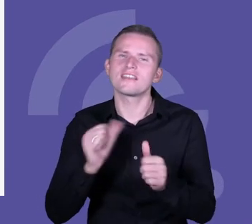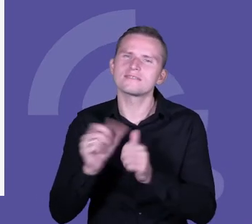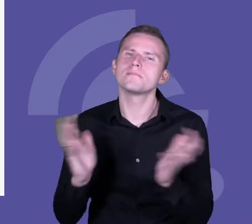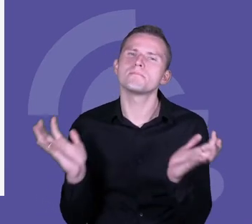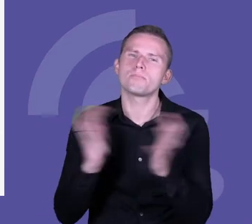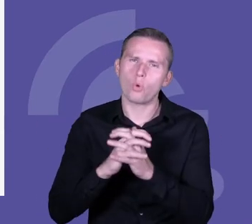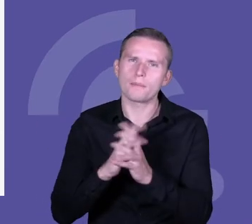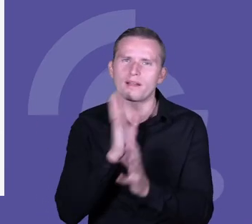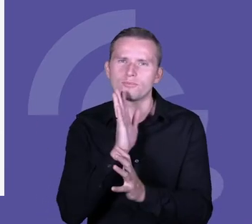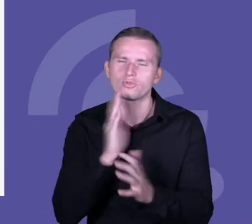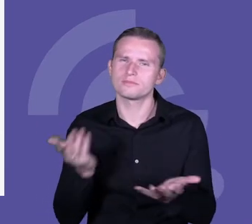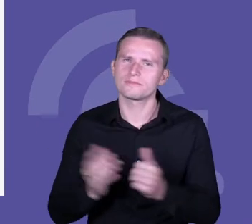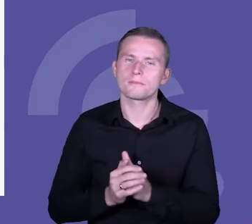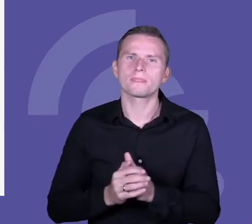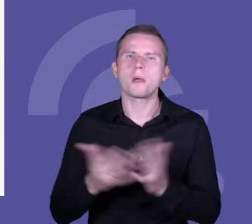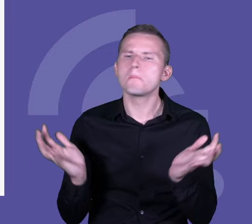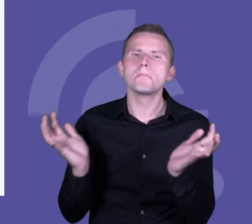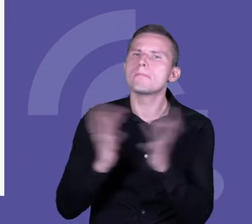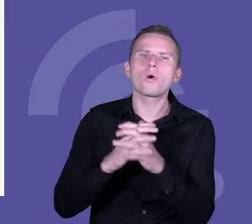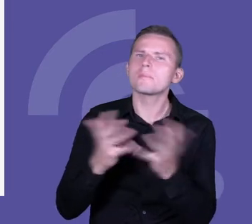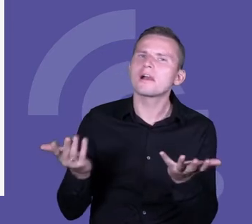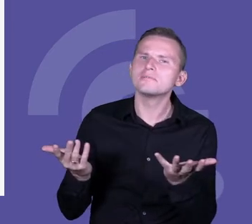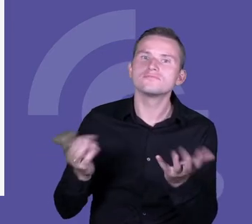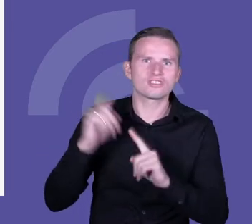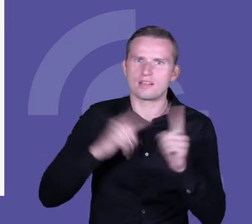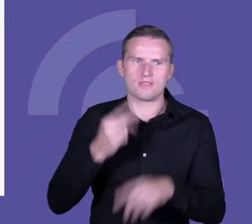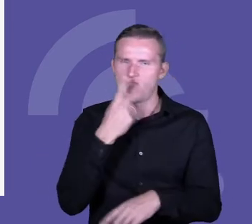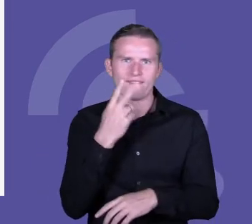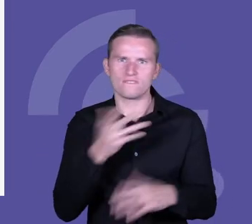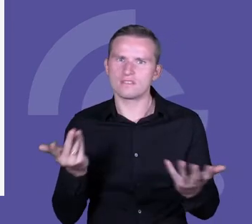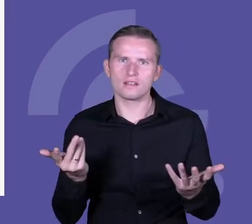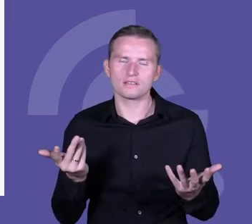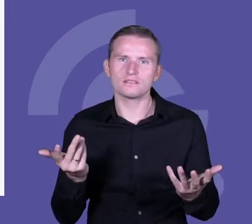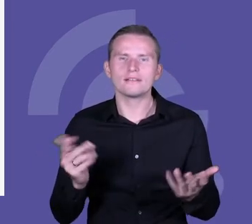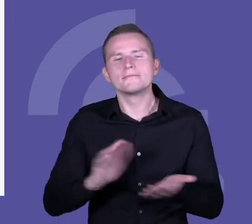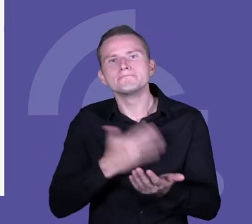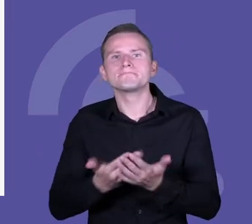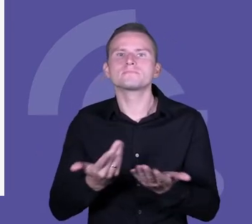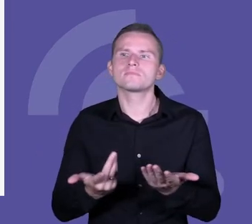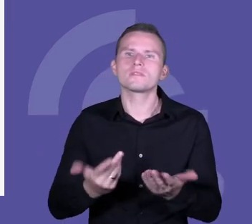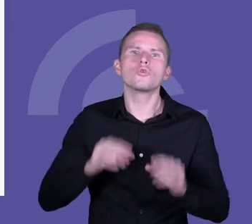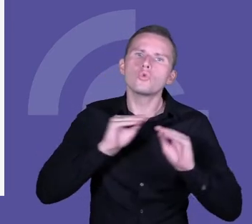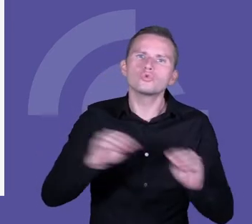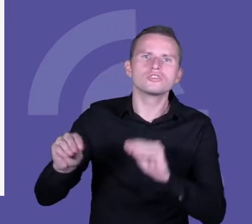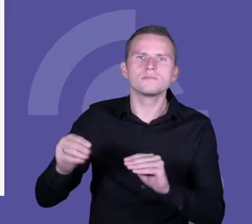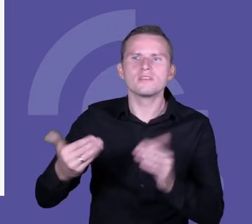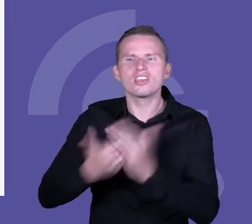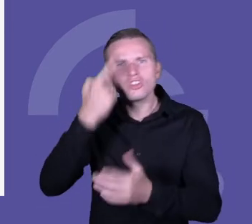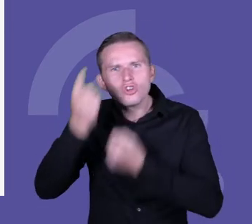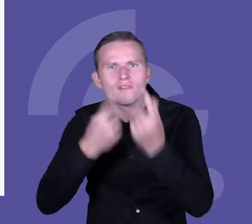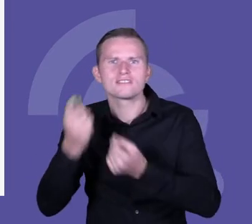zobaczcie Państwo takie pułapki, których często nie widzimy, kiedy mówimy o tym, jak uczymy innowacji i w ogóle jak robimy szkołę